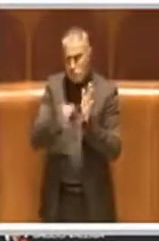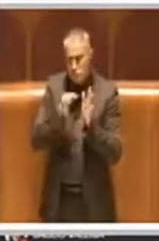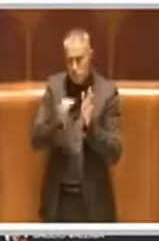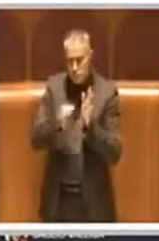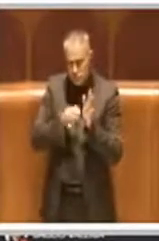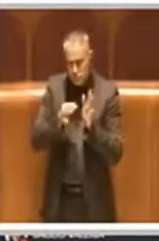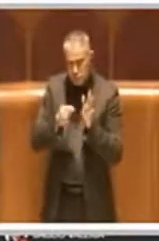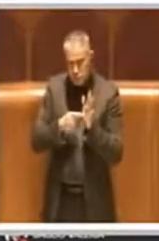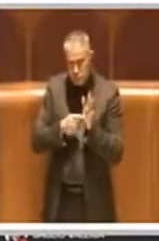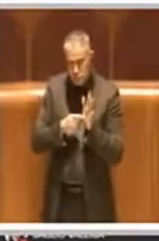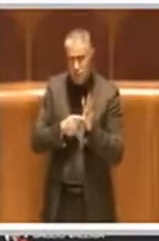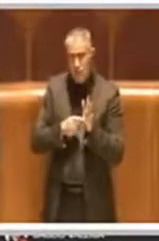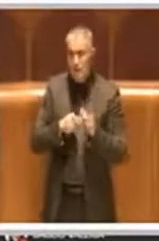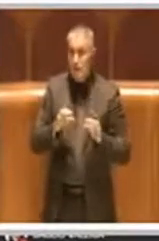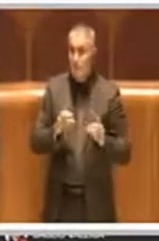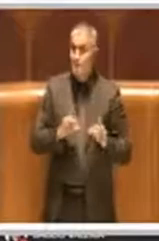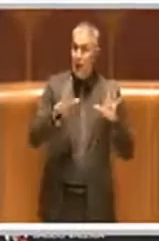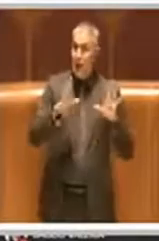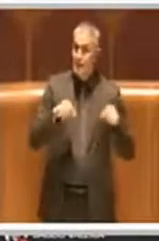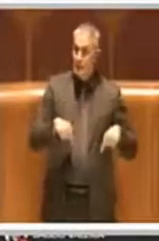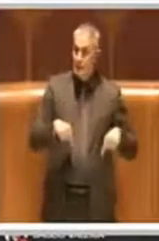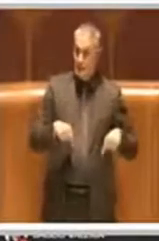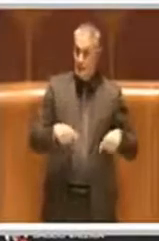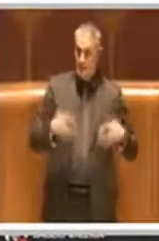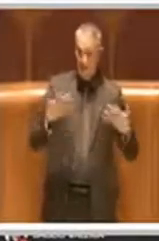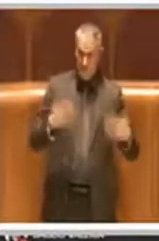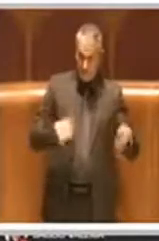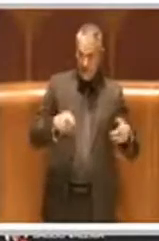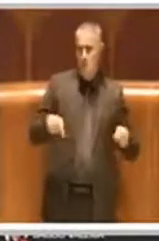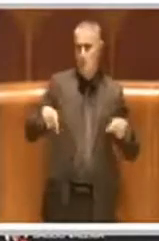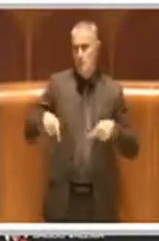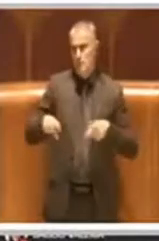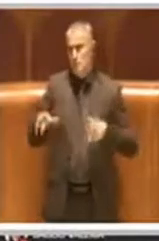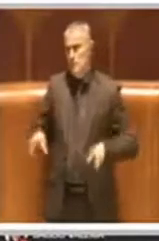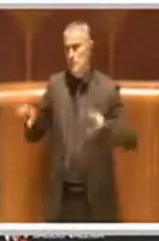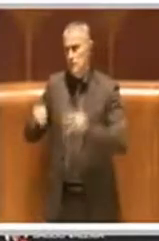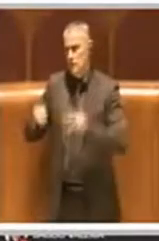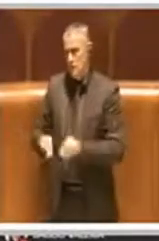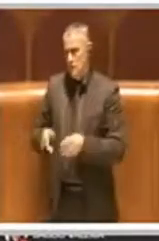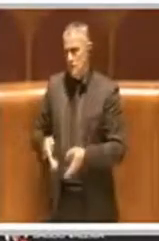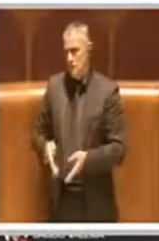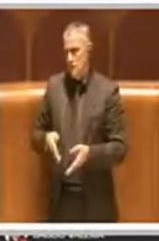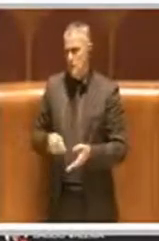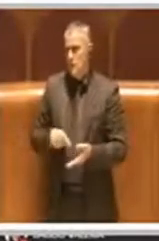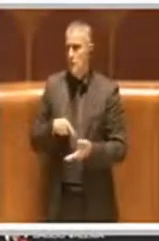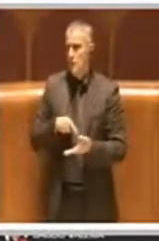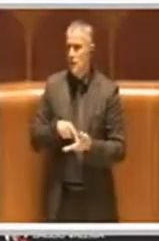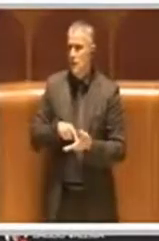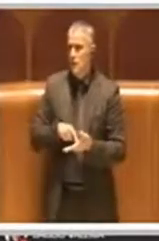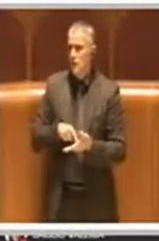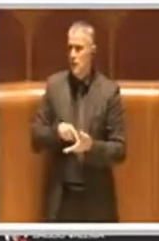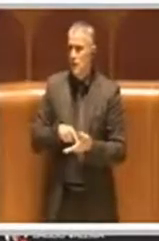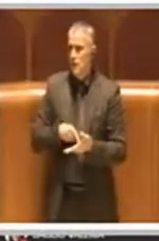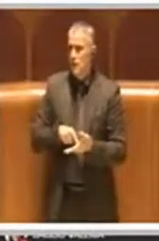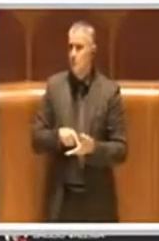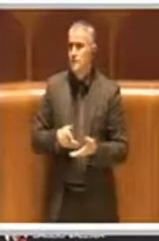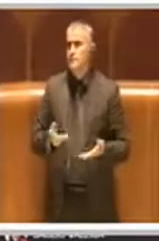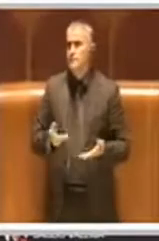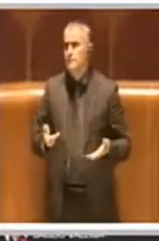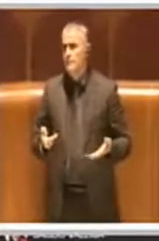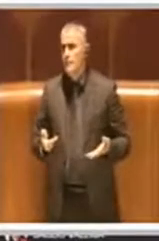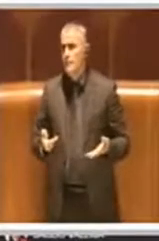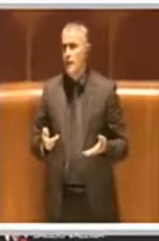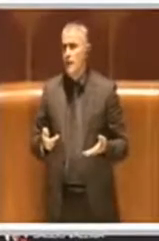definito questa mattina e lo voglio dire tranquillamente anche qua, votata ob torto collo, come si usa dire in